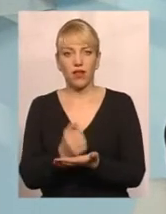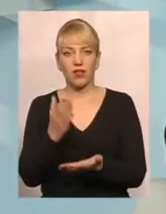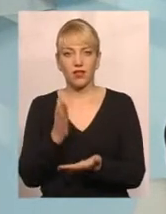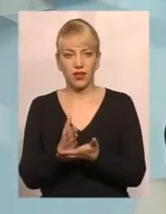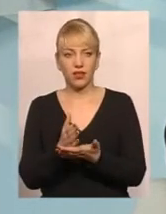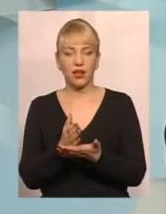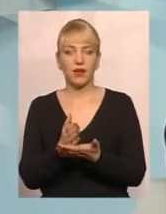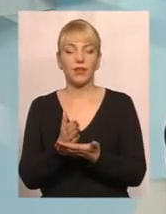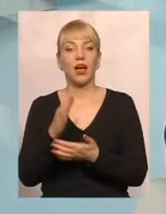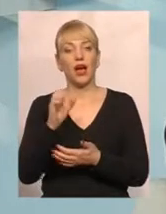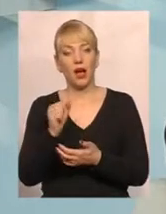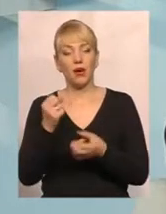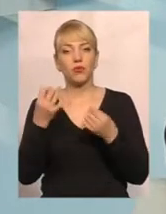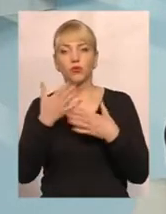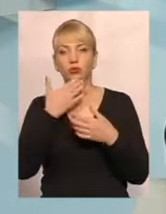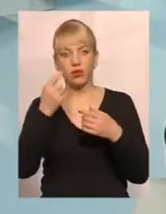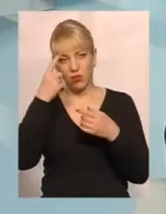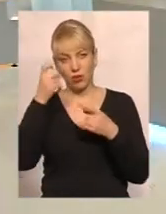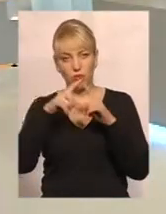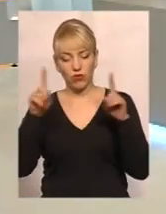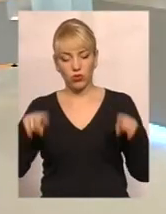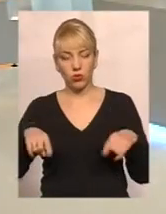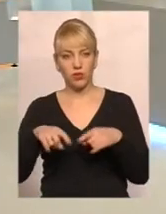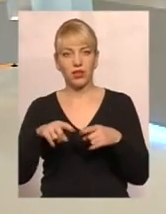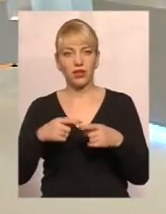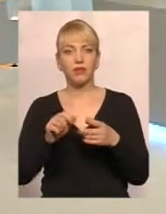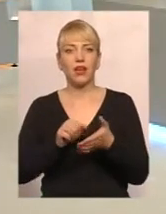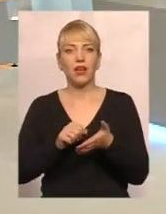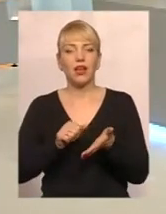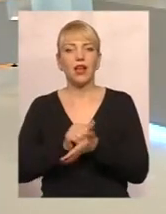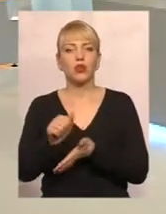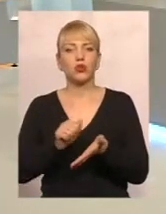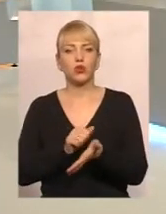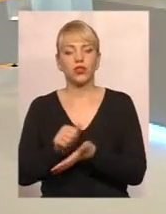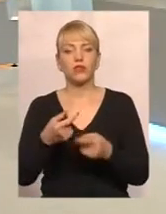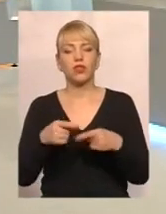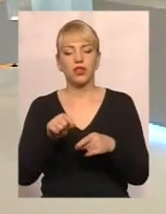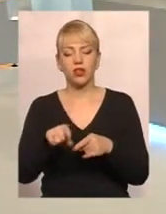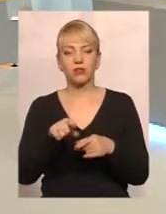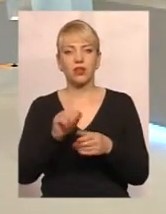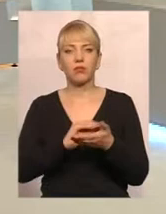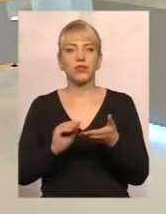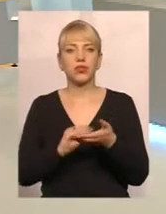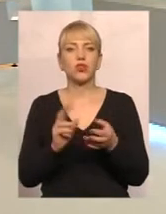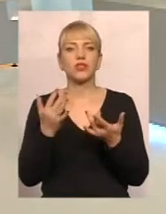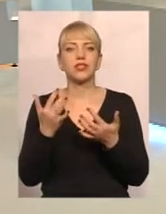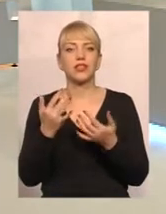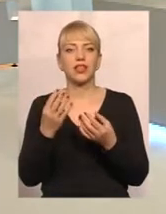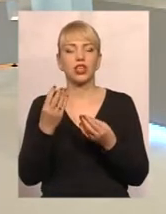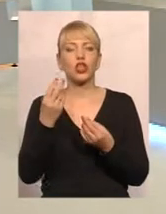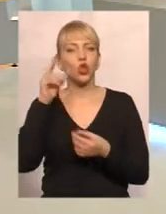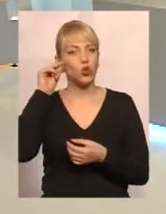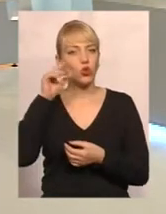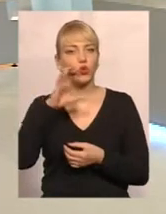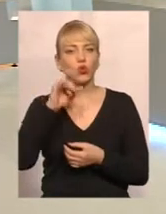чи іншій родині, а просто немає якій роздруківки, які суми призначені? Така ситуація також